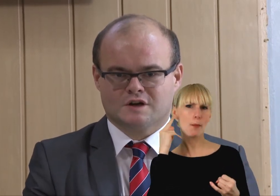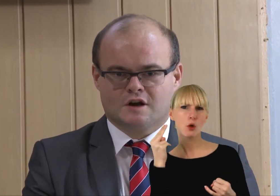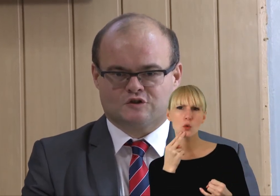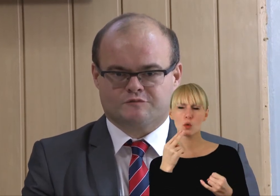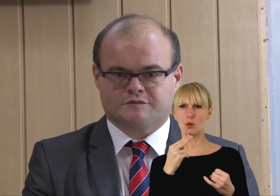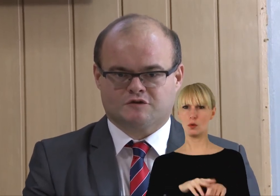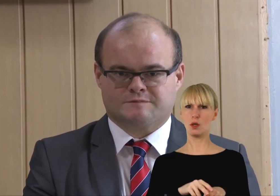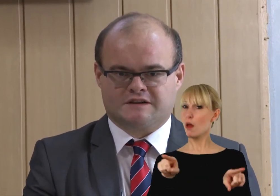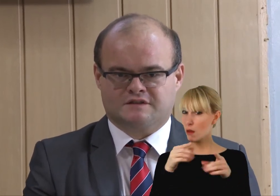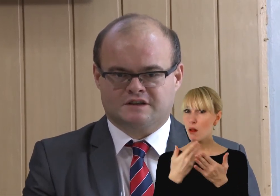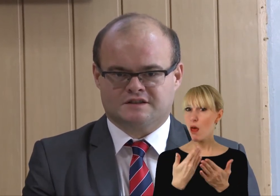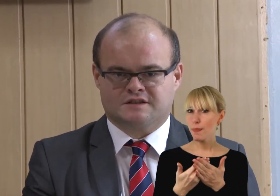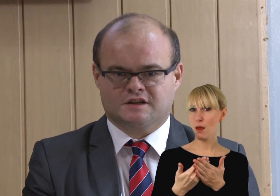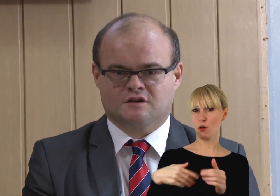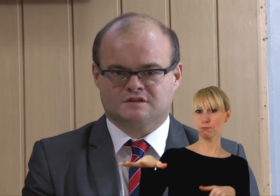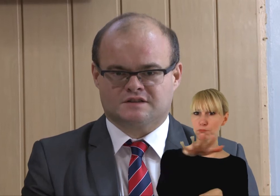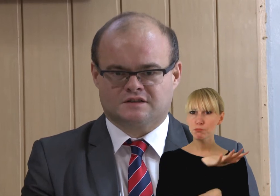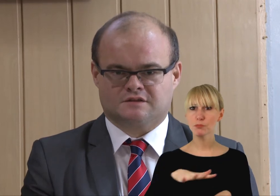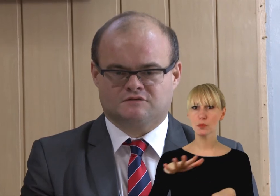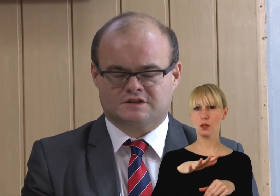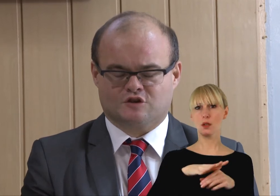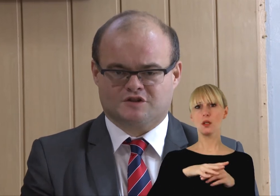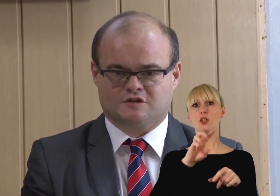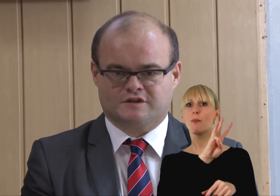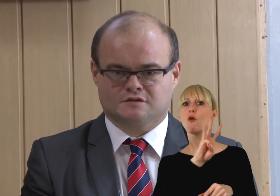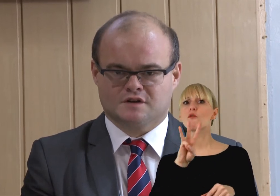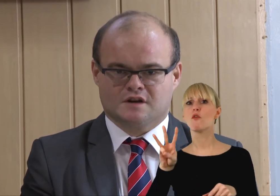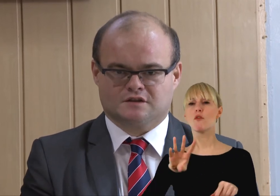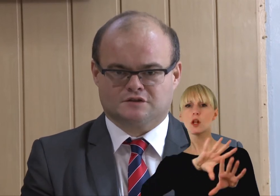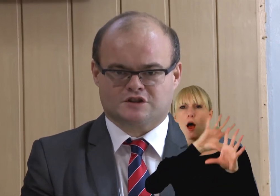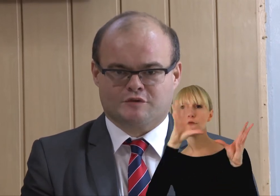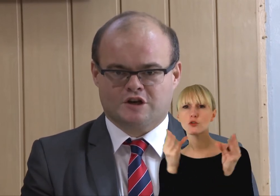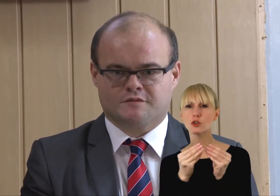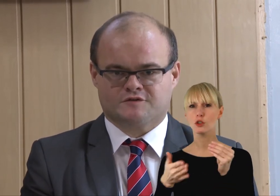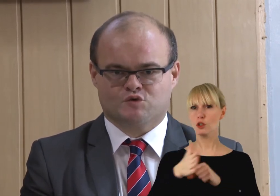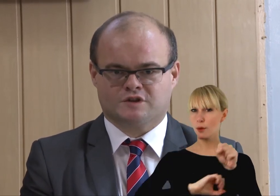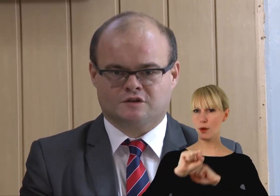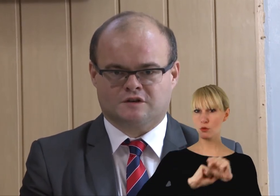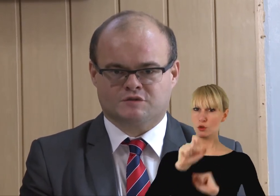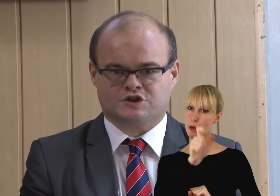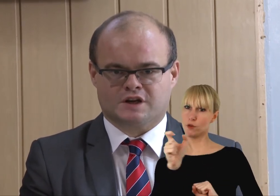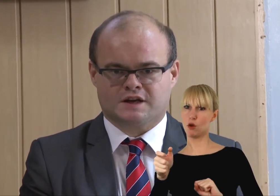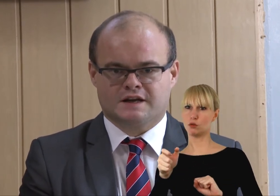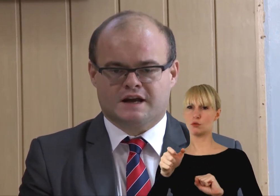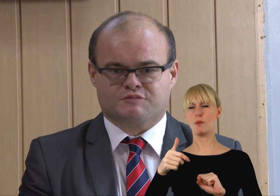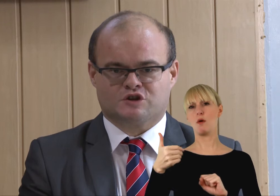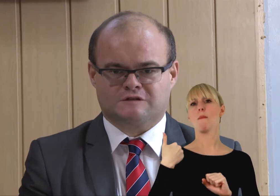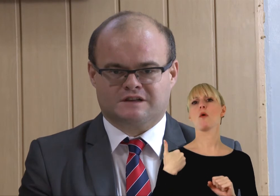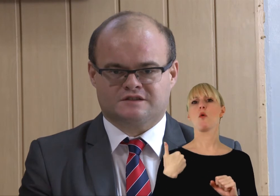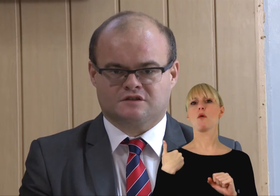odbioru osoby niepełnosprawne, jest niegodne standardu XXI wieku. Tylko też apelujemy wspólnie o to, abyście